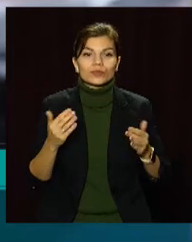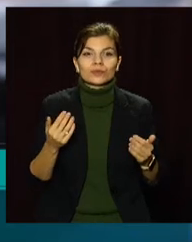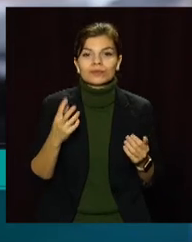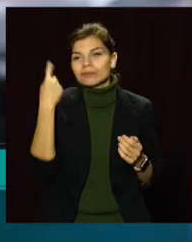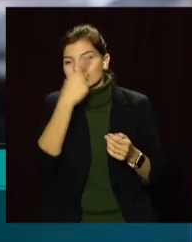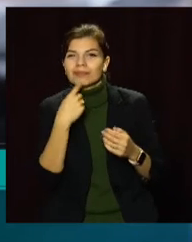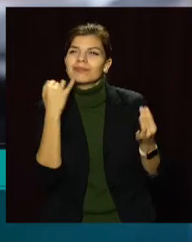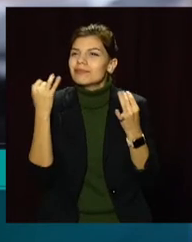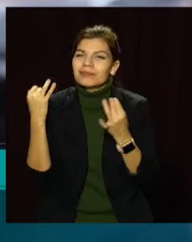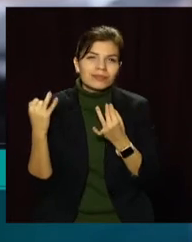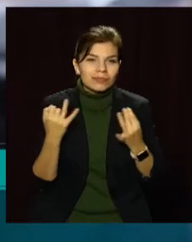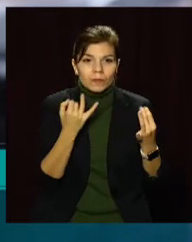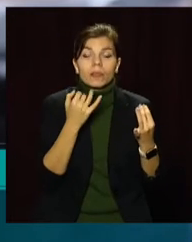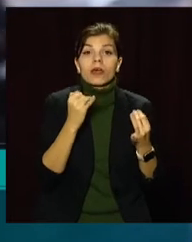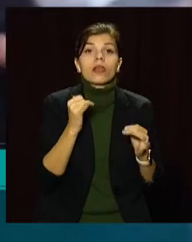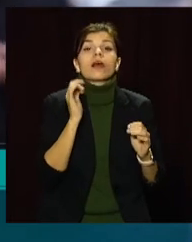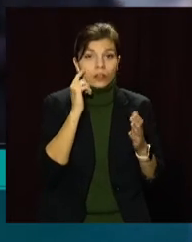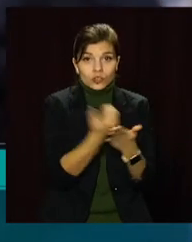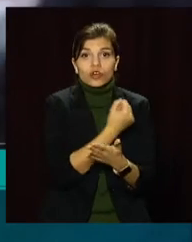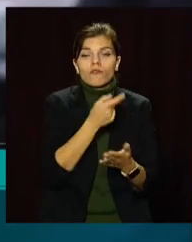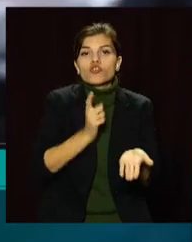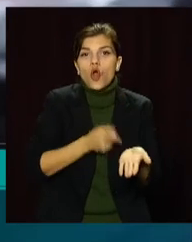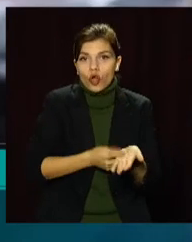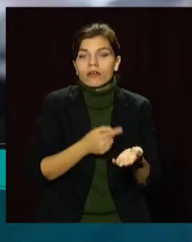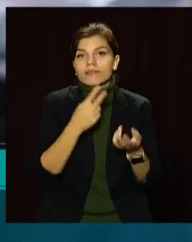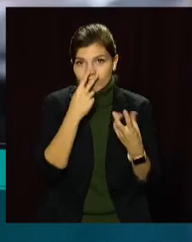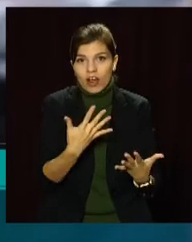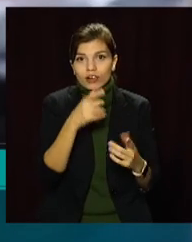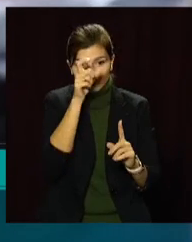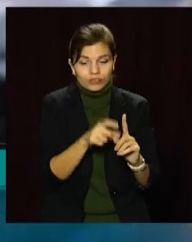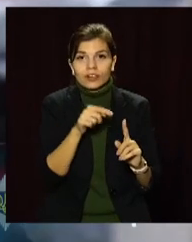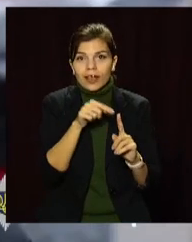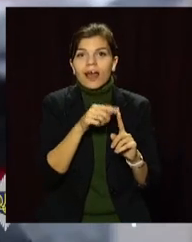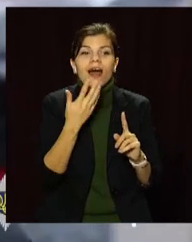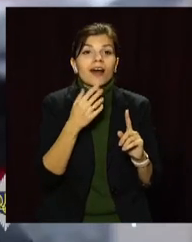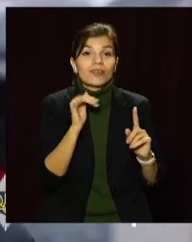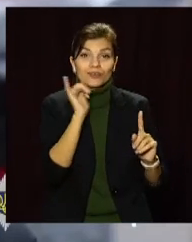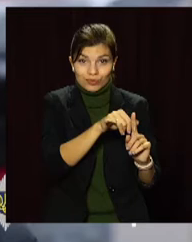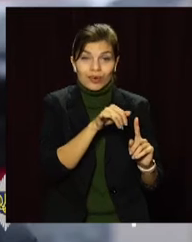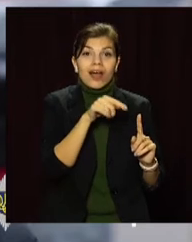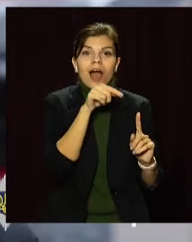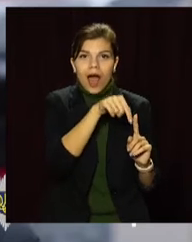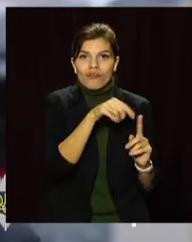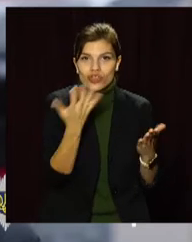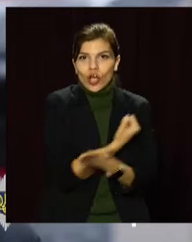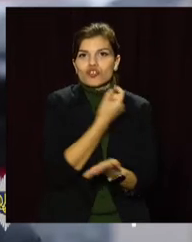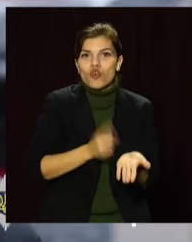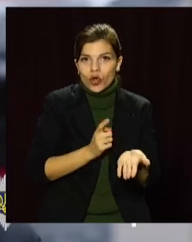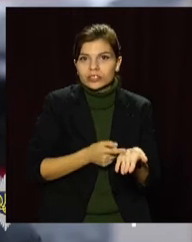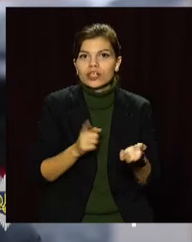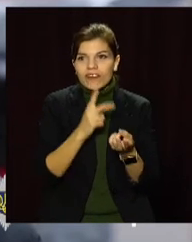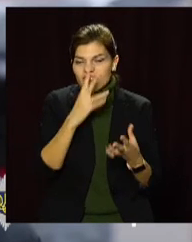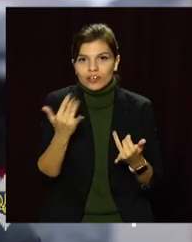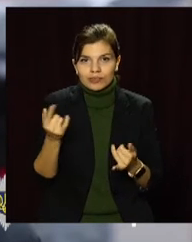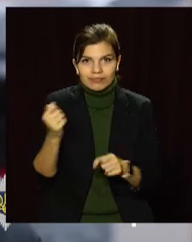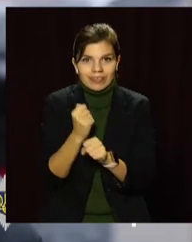в ході яких було вилучено речові докази, які підтверджують злочинну діяльність вказаних осіб, а також